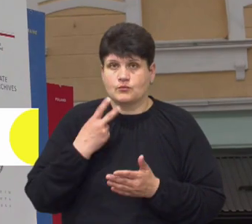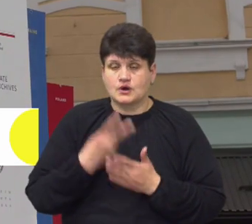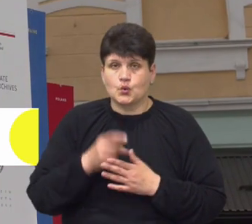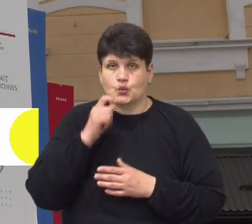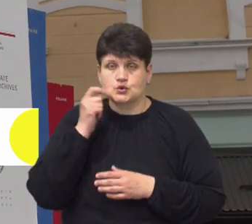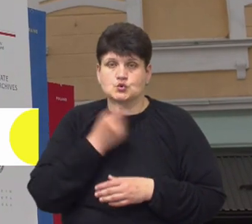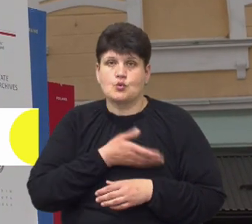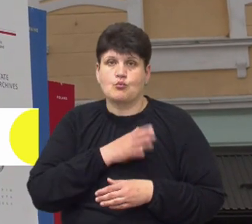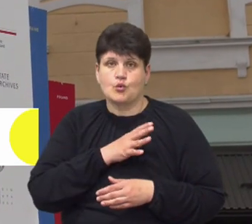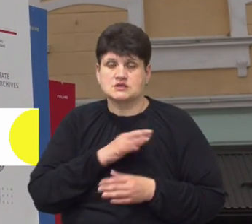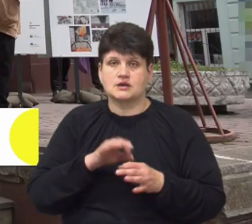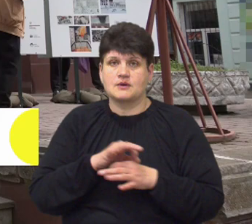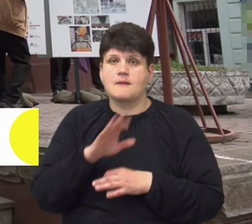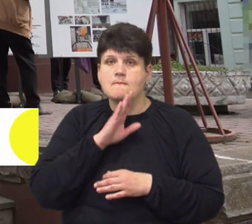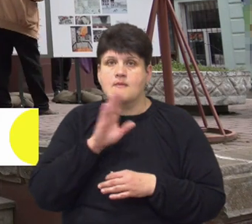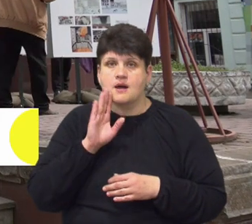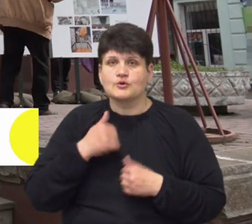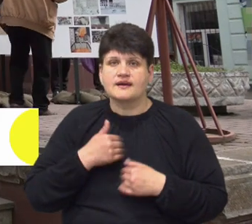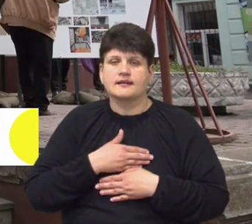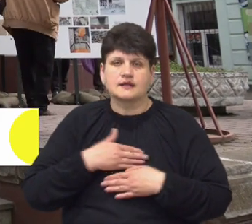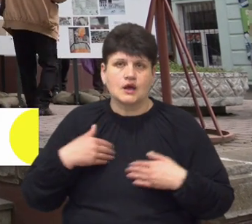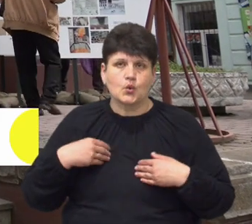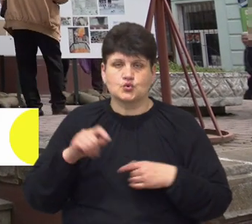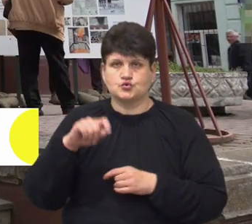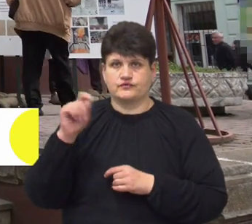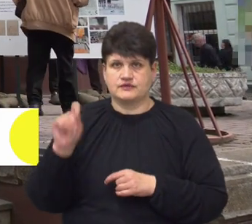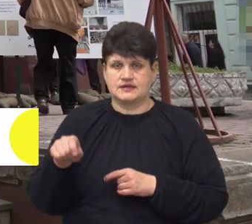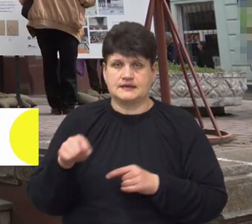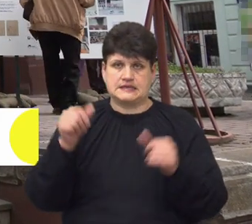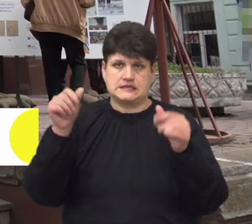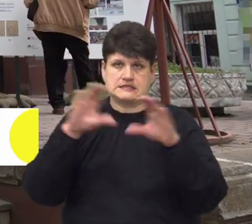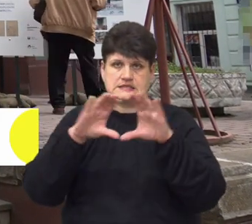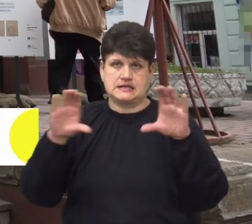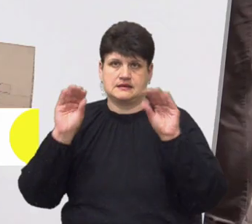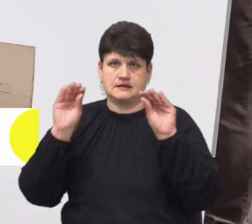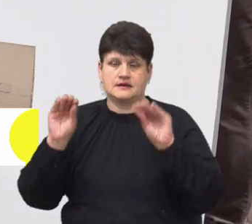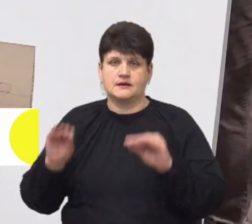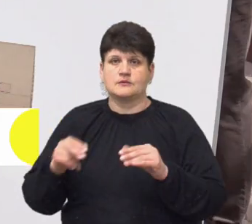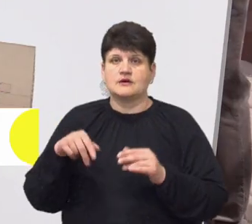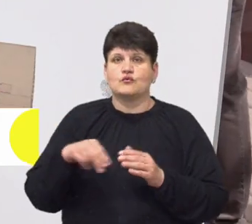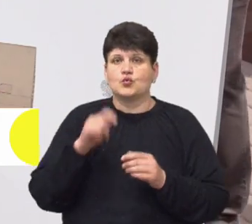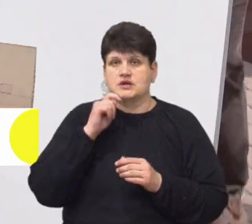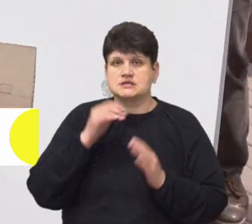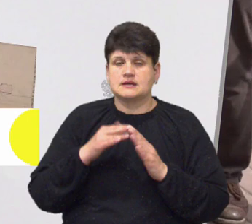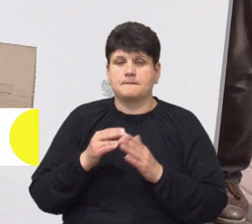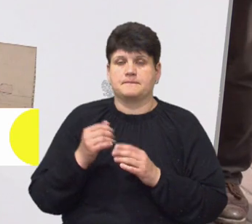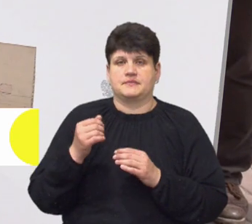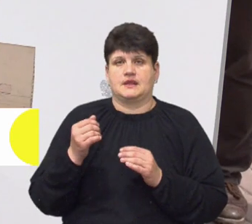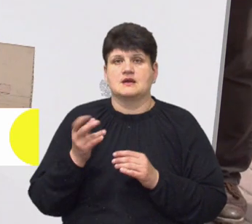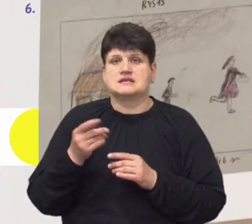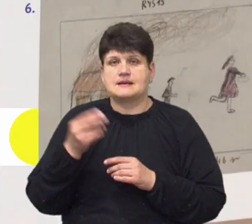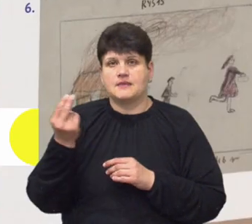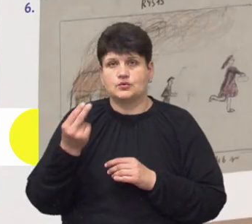архівний проєкт «Мамо, я не хочу війни». Сценди з цією експозицією розмістили біля входу до українського дому. Це малюнки польських дітей